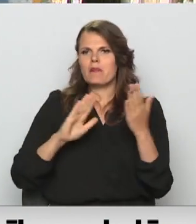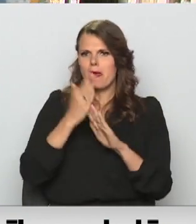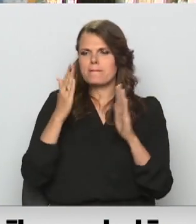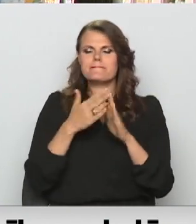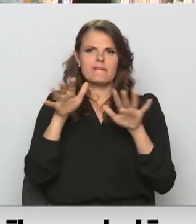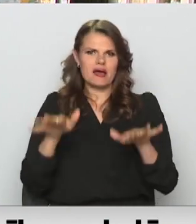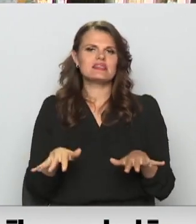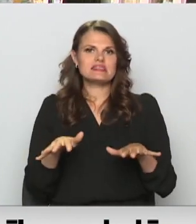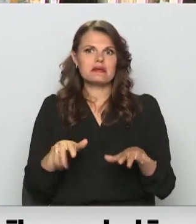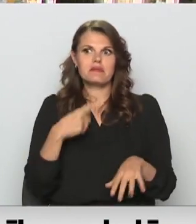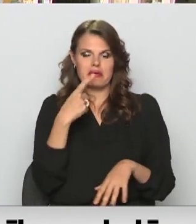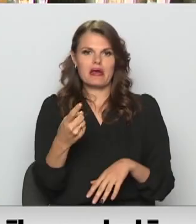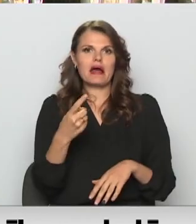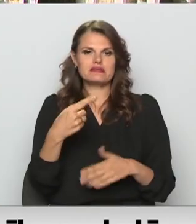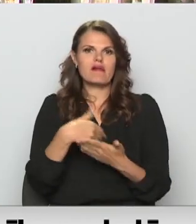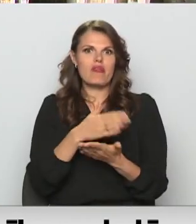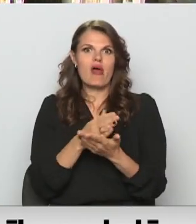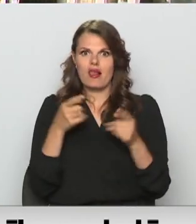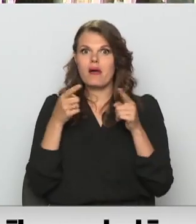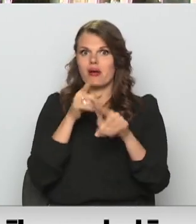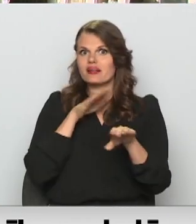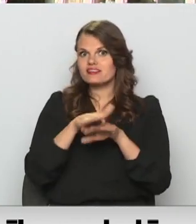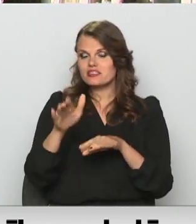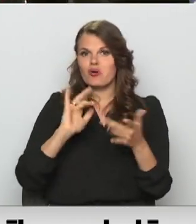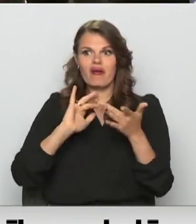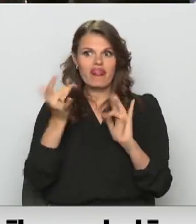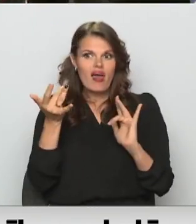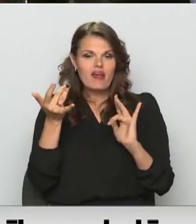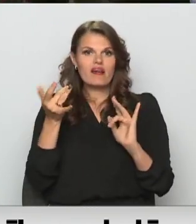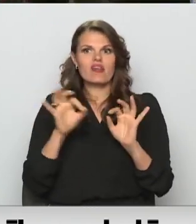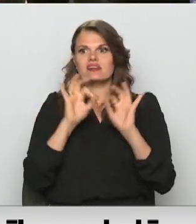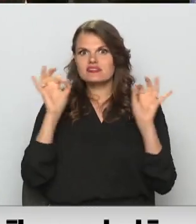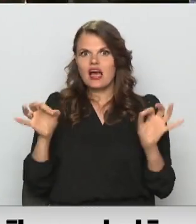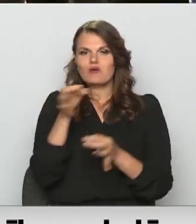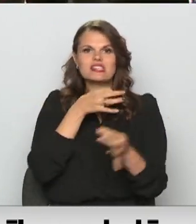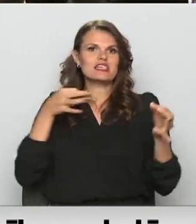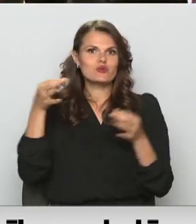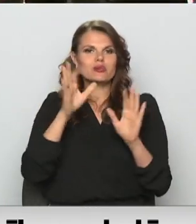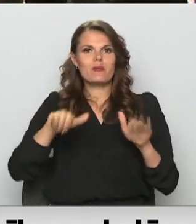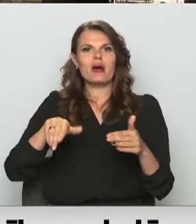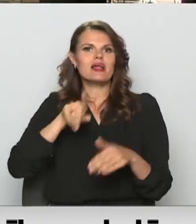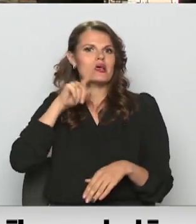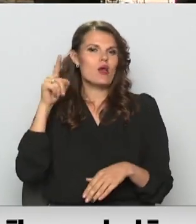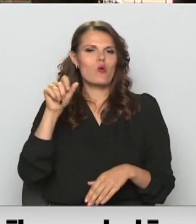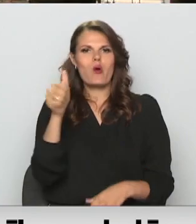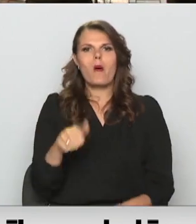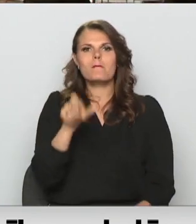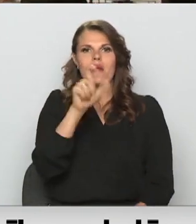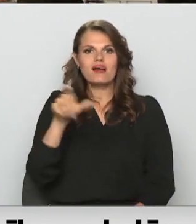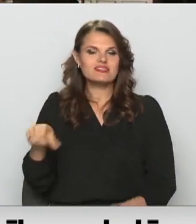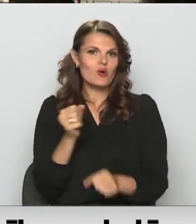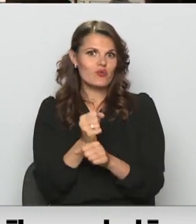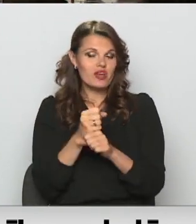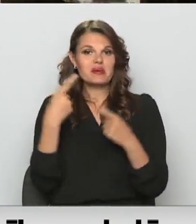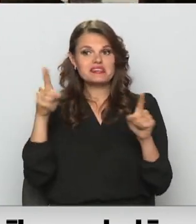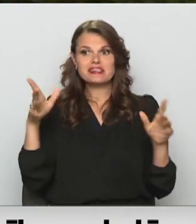mākslasnieku darbību. Jāteic, ka daļēji mērķis jau ir sasniegts, sociālajos tīklos ir sākušās diskusijas par jauno mākslasnieku veikumu. Kamēr